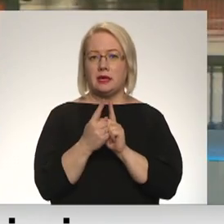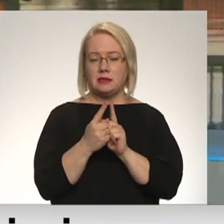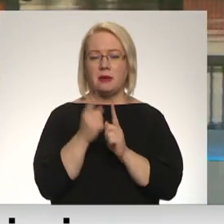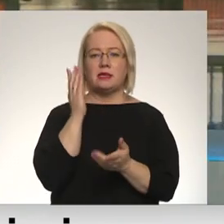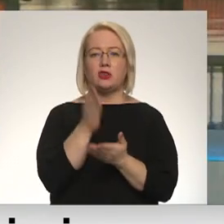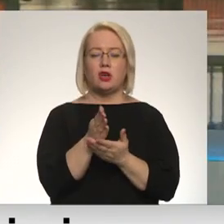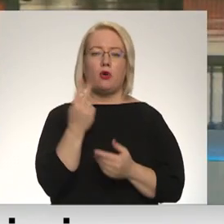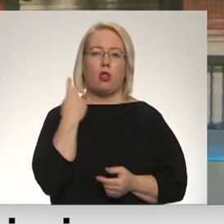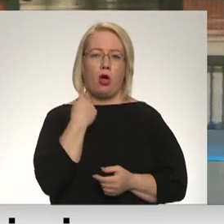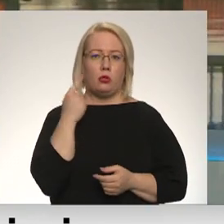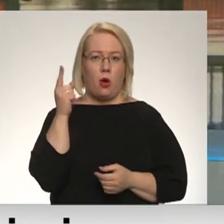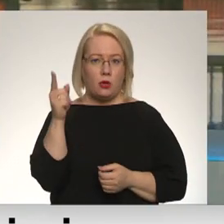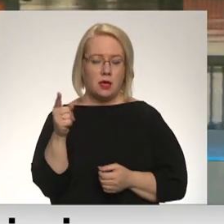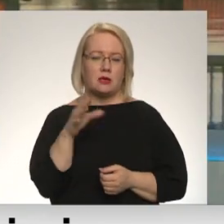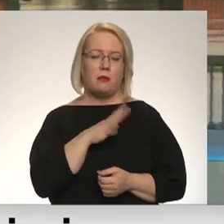no Londons. Tā bija mūsu korespondenti Jūs Nāgla.